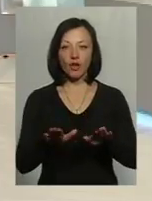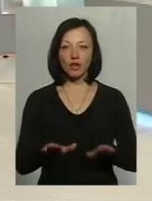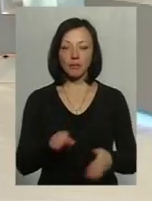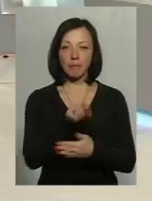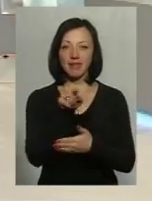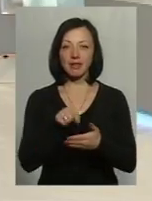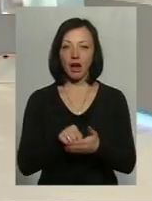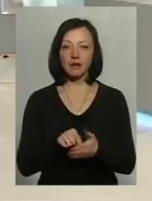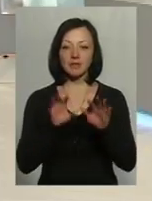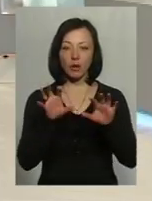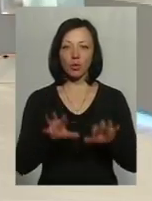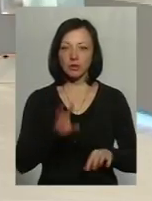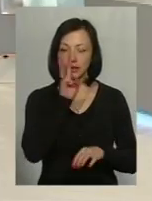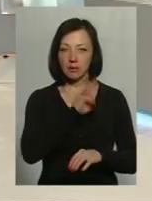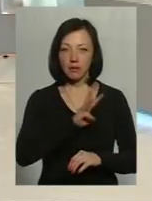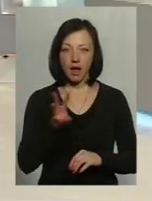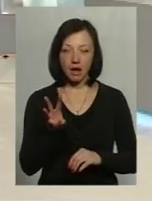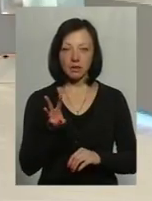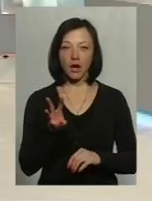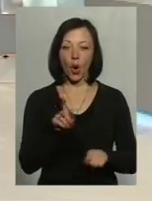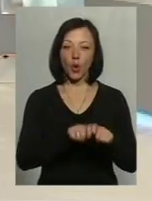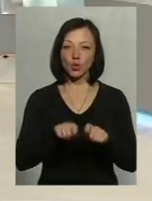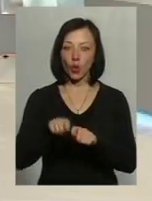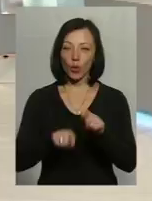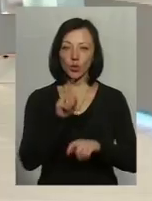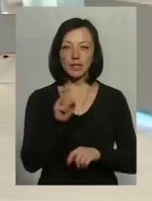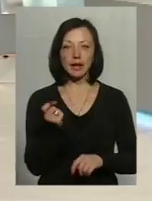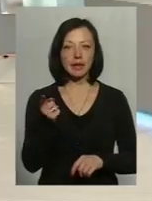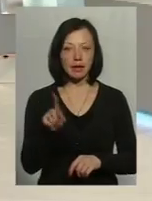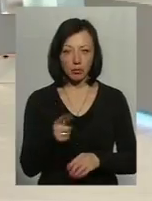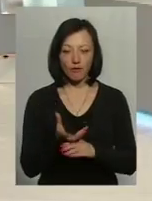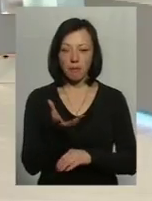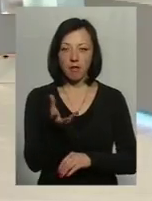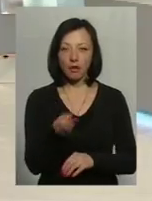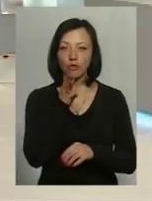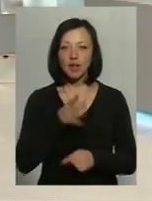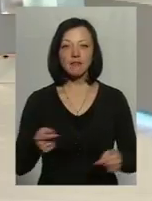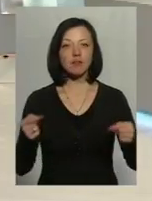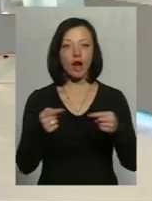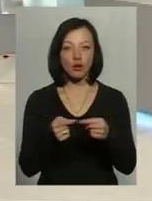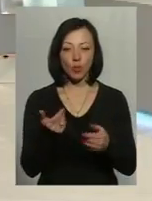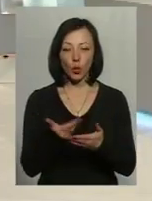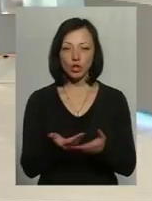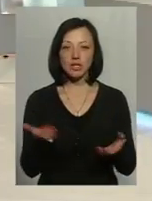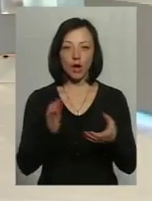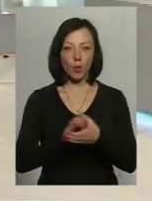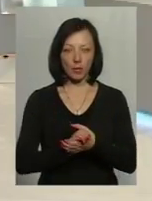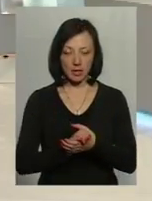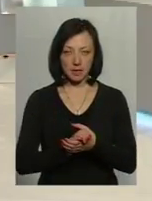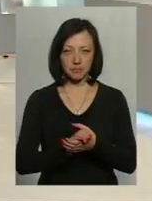питань з легалізації зарплати контролю за тим, аби вона виплачувалася вчасно. Отже, знайомтеся,